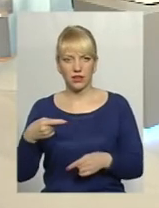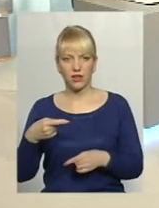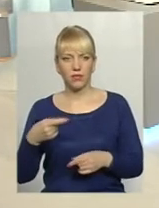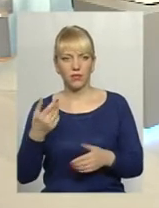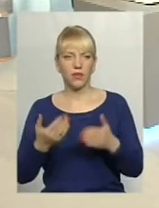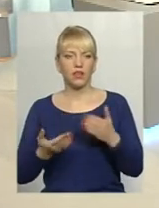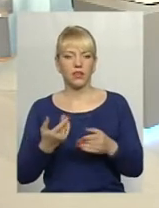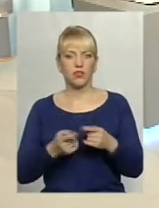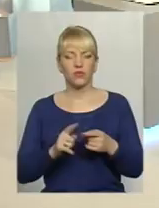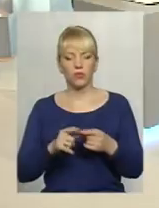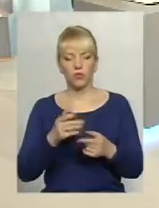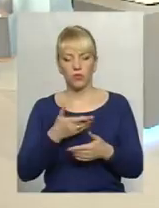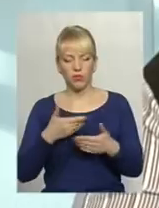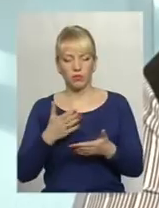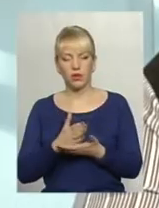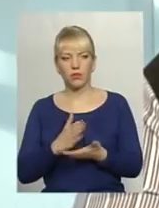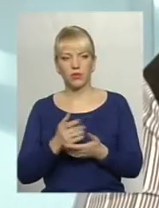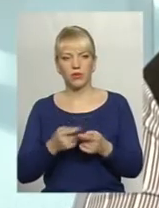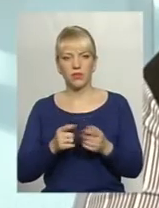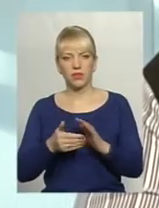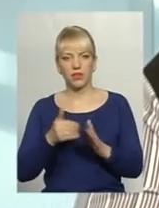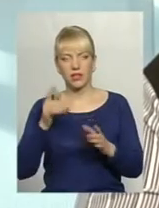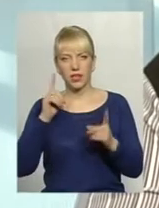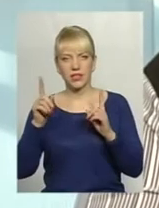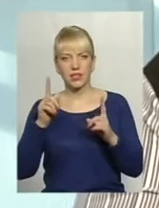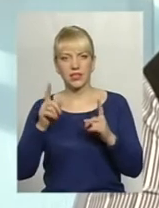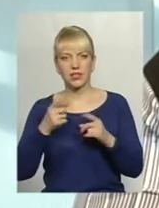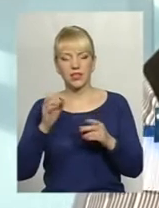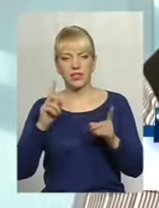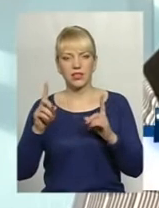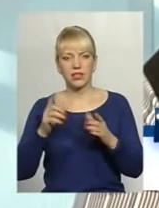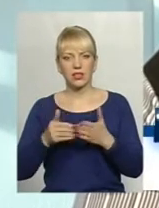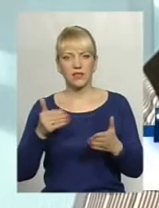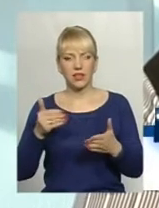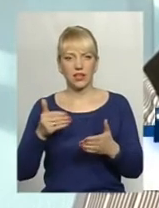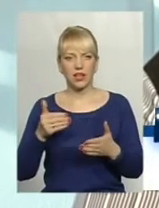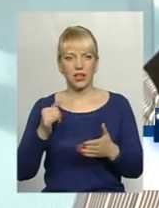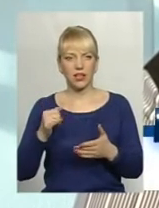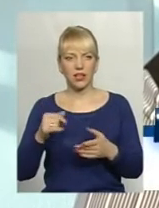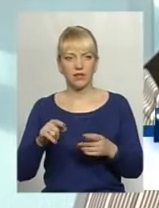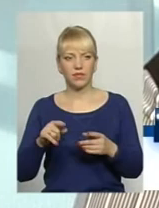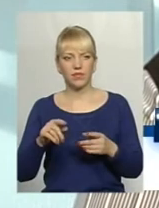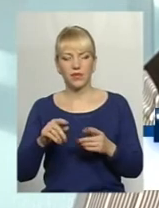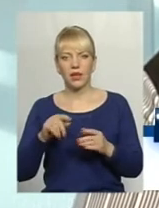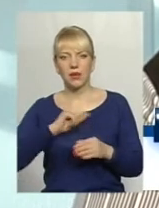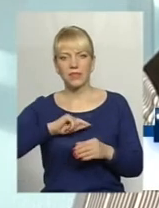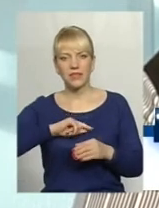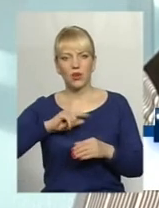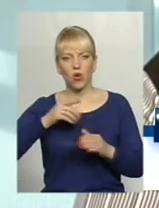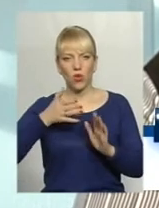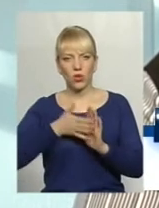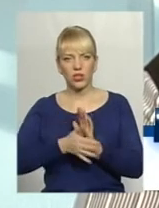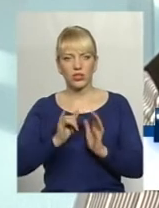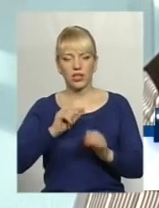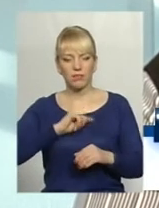Якщо ми в ньому перебуваємо, це викликає стрес. Стрес, відповідно, викликає як психологічні, так і